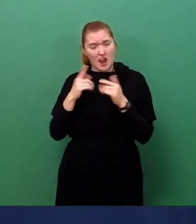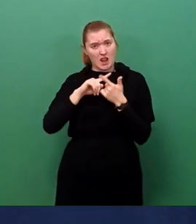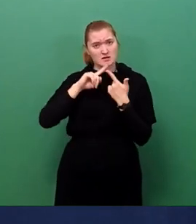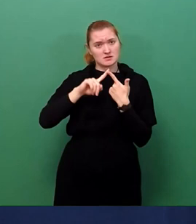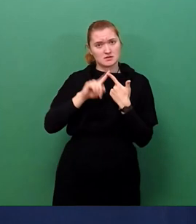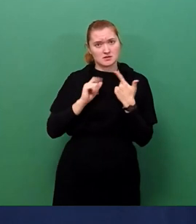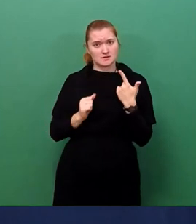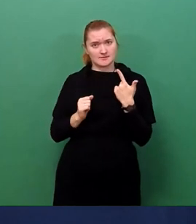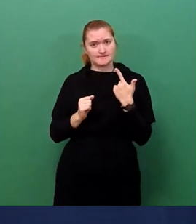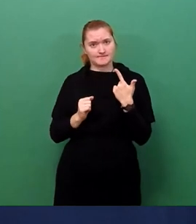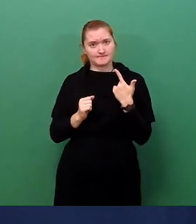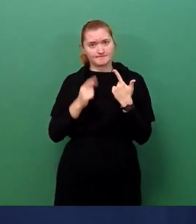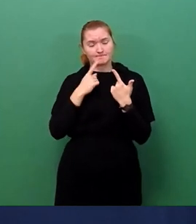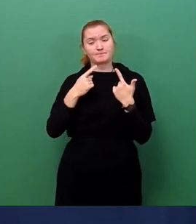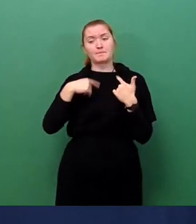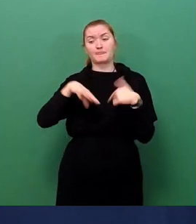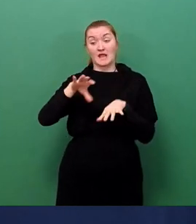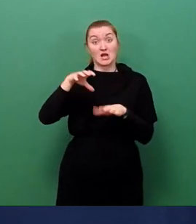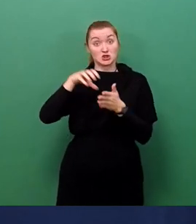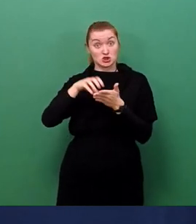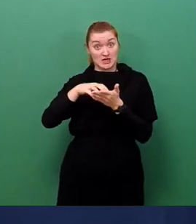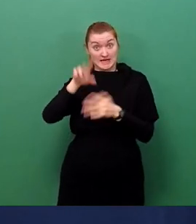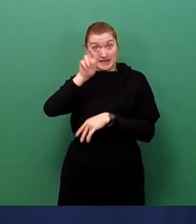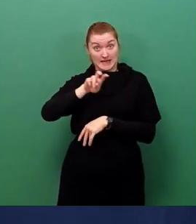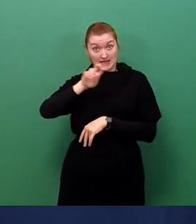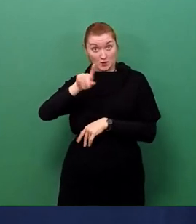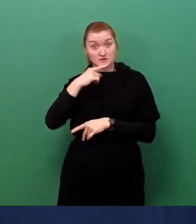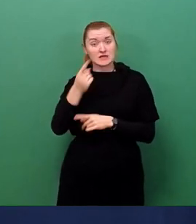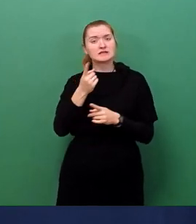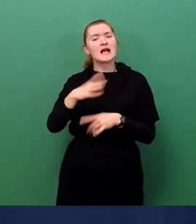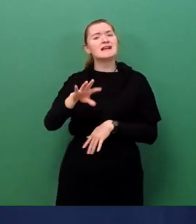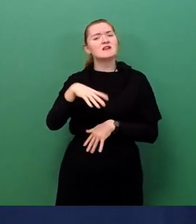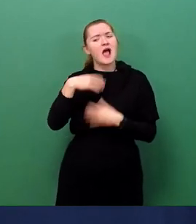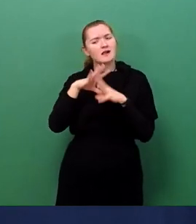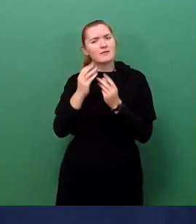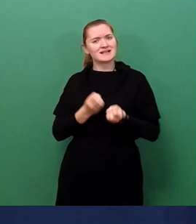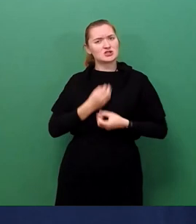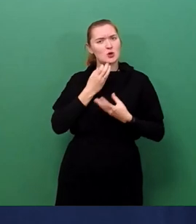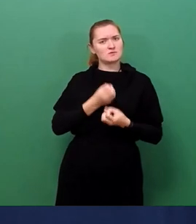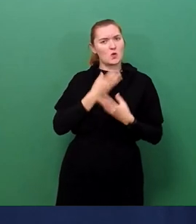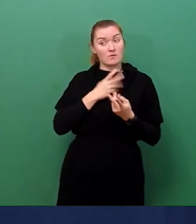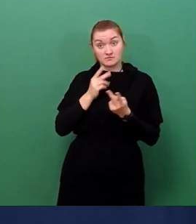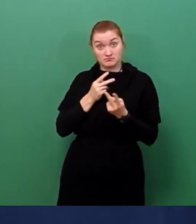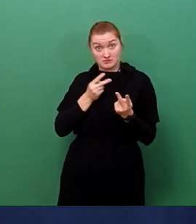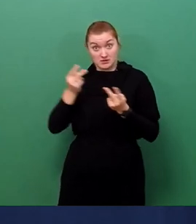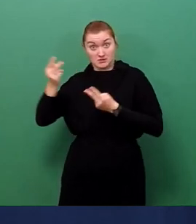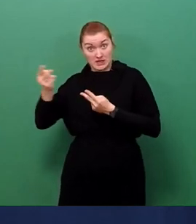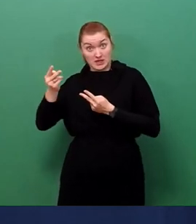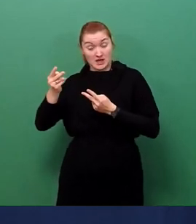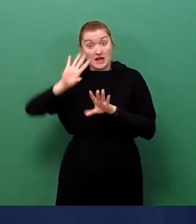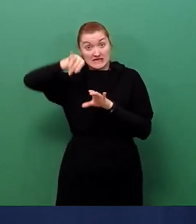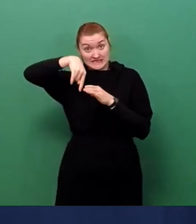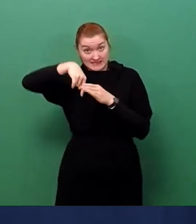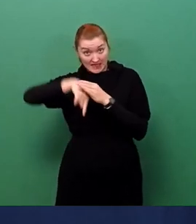bekannten Impfdurchbrüche nach den Kategorien klinische Symptome, hospitalisiert, ITS-Behandlung und